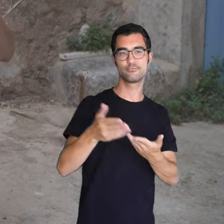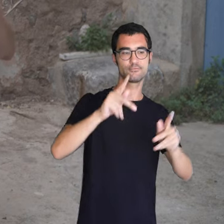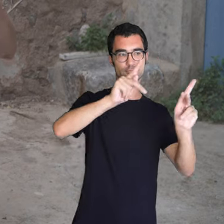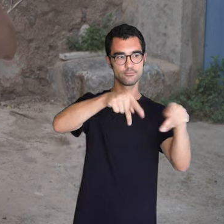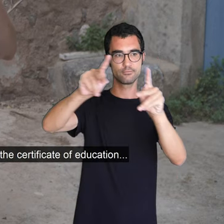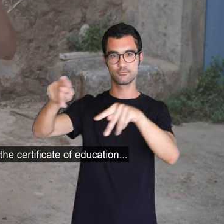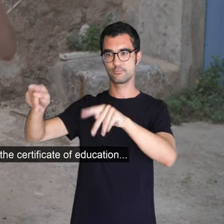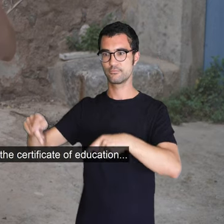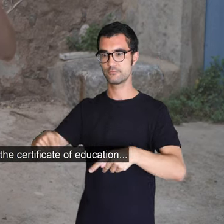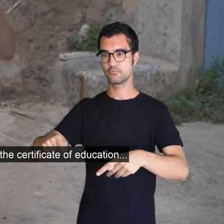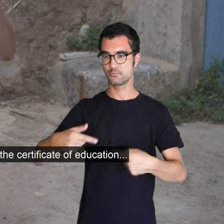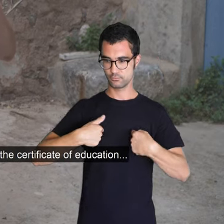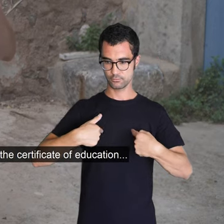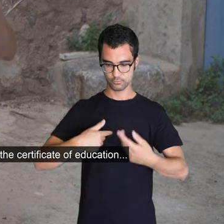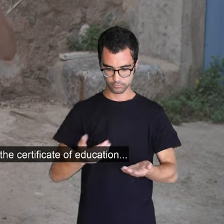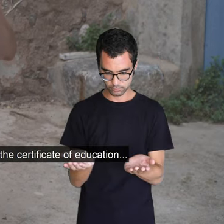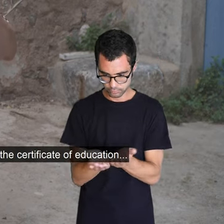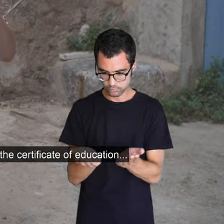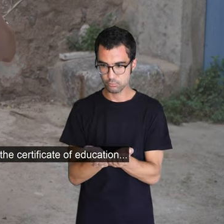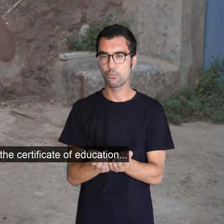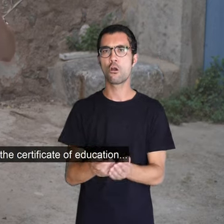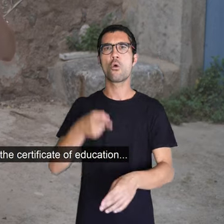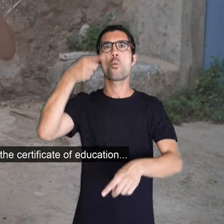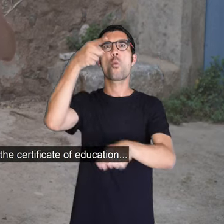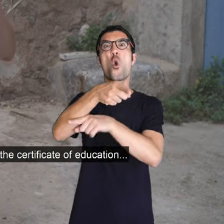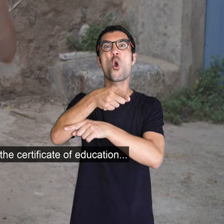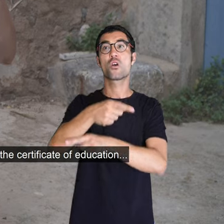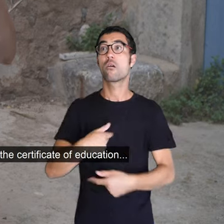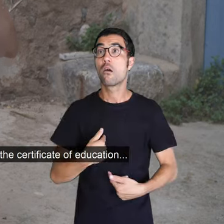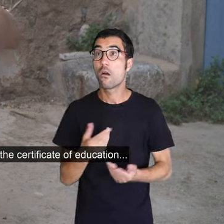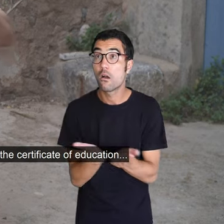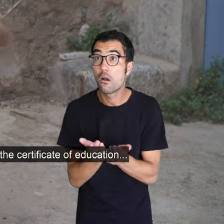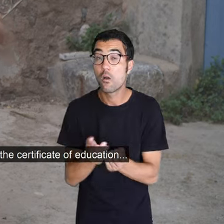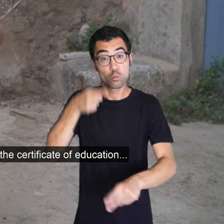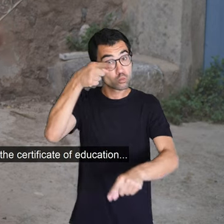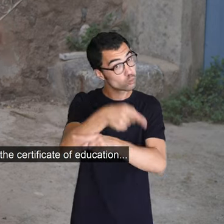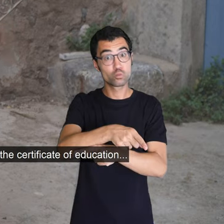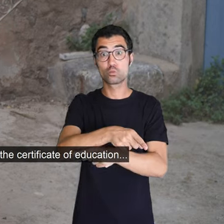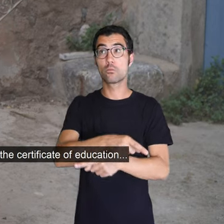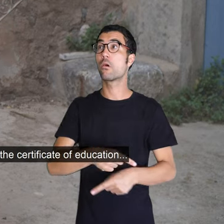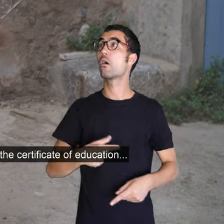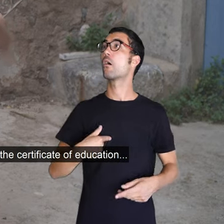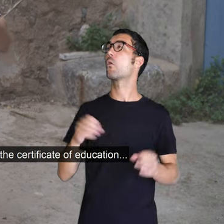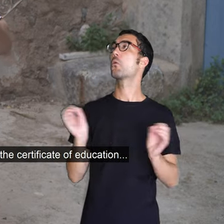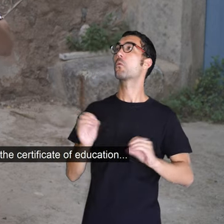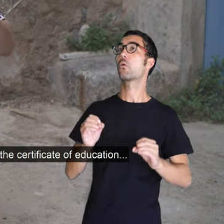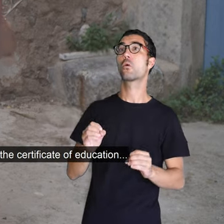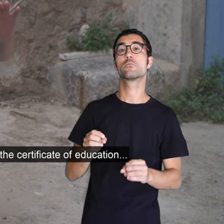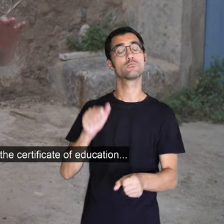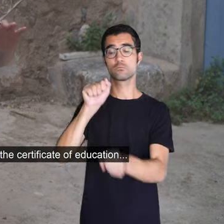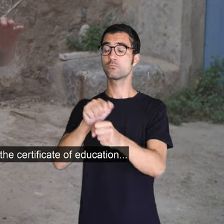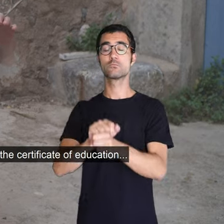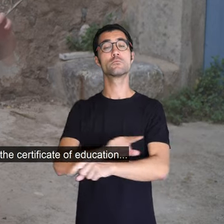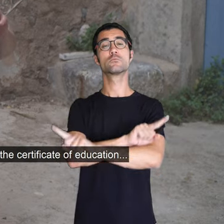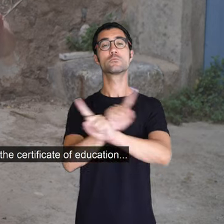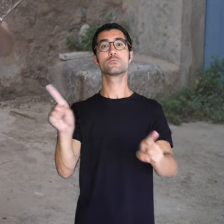aposar, que havien de tenir tothom certificat d'estudis, que si de tal fetge a tal fetge no tenies certificat d'estudis, no podries anar a feina. No podries